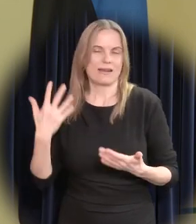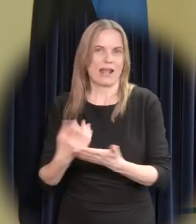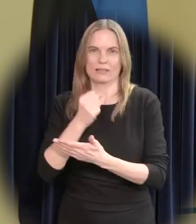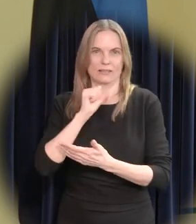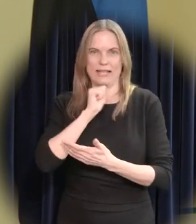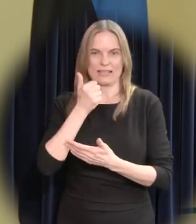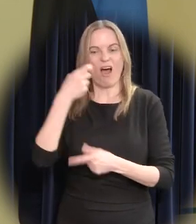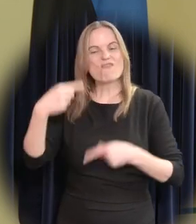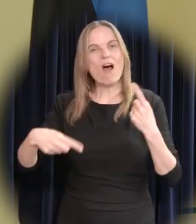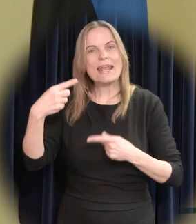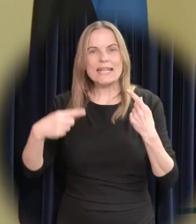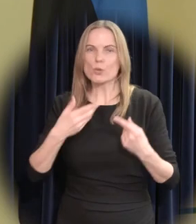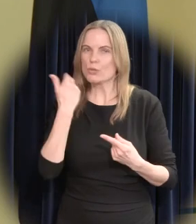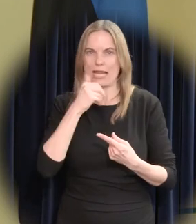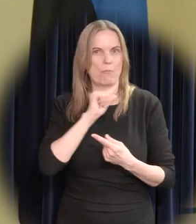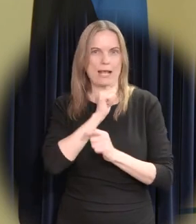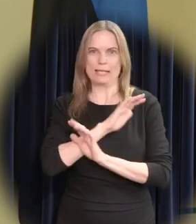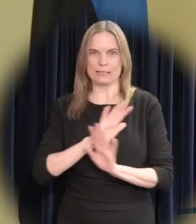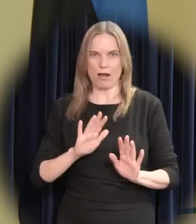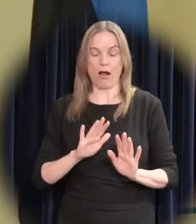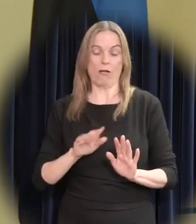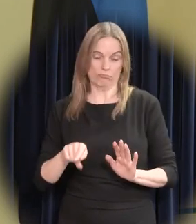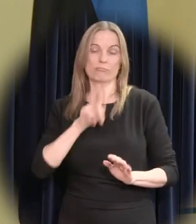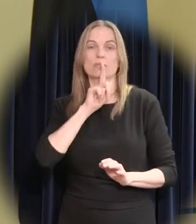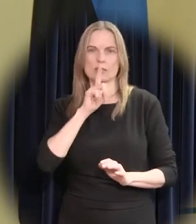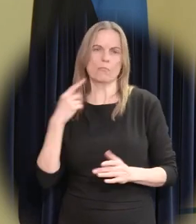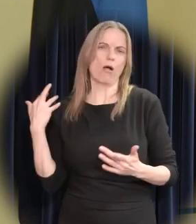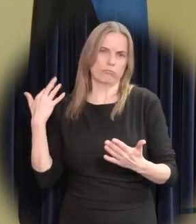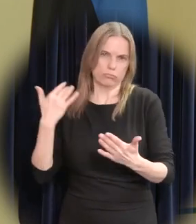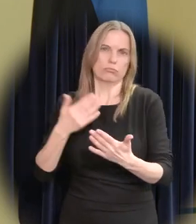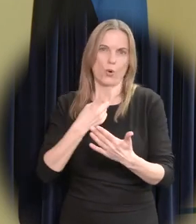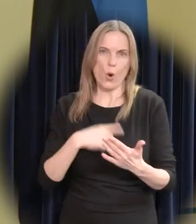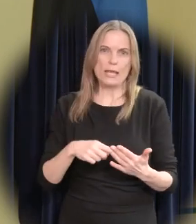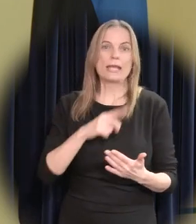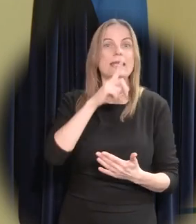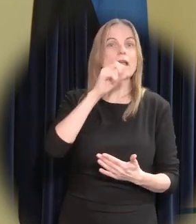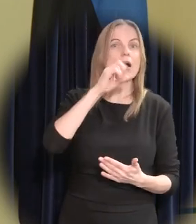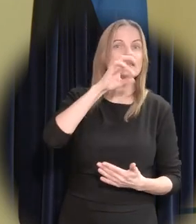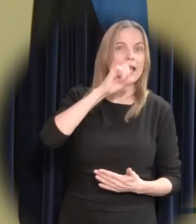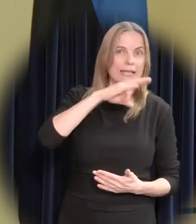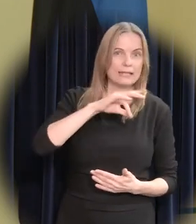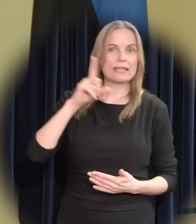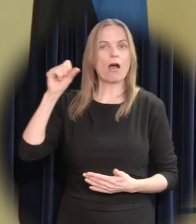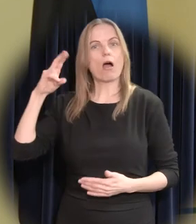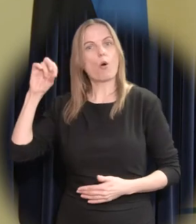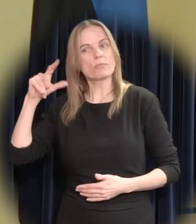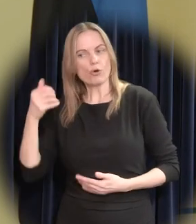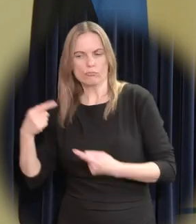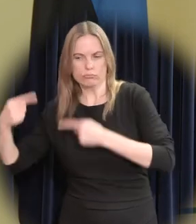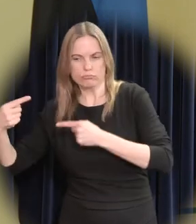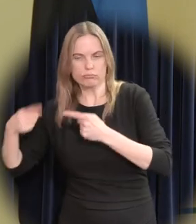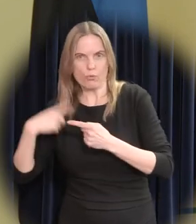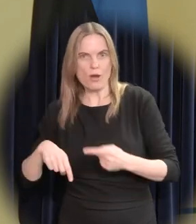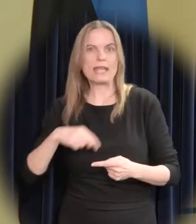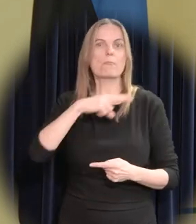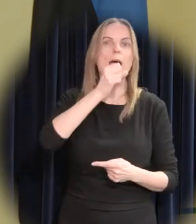vaidlusteta. Ja nii on see alati olnud. Janssen ja Jakobson, Päts ja Tõnisson. Vajeldiga 30 aastat